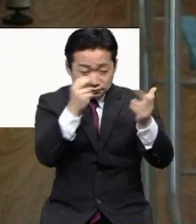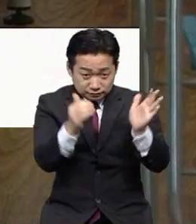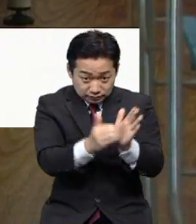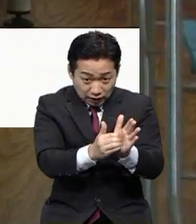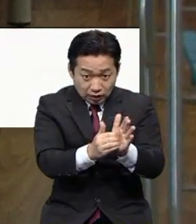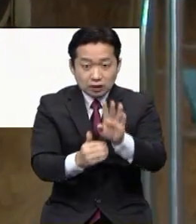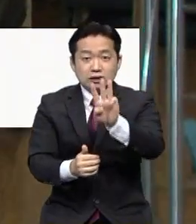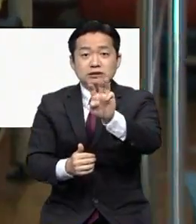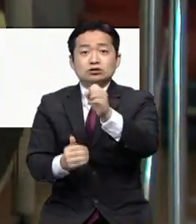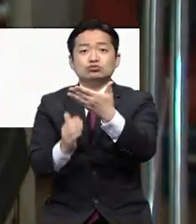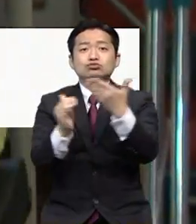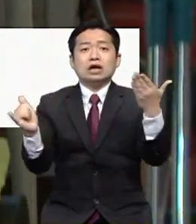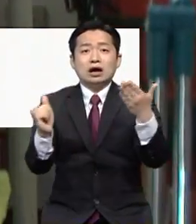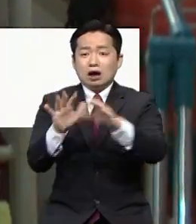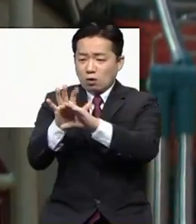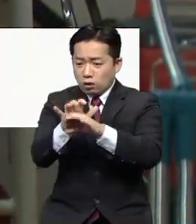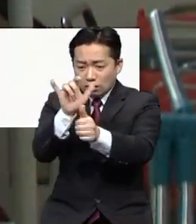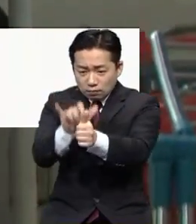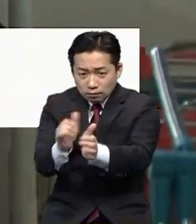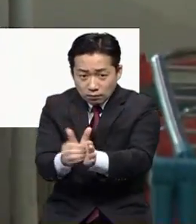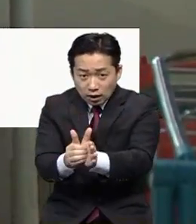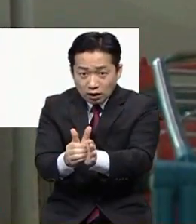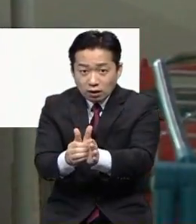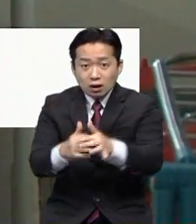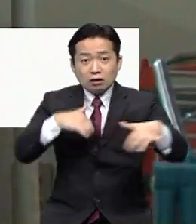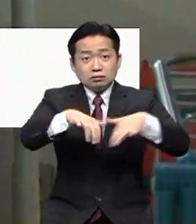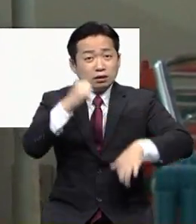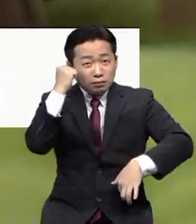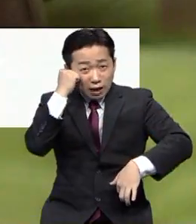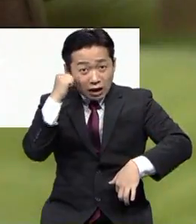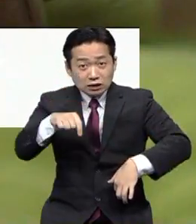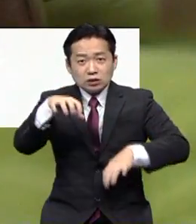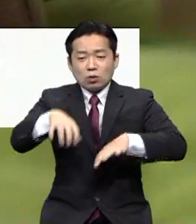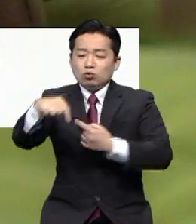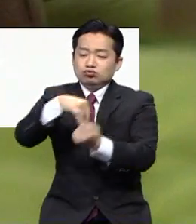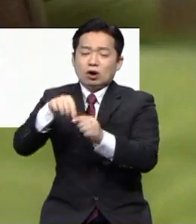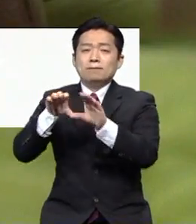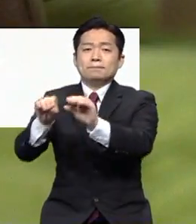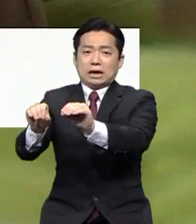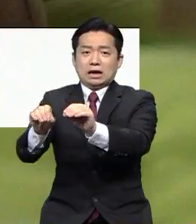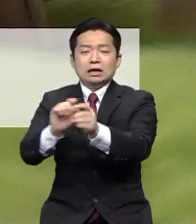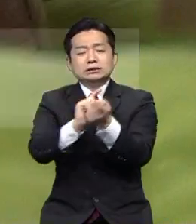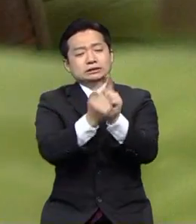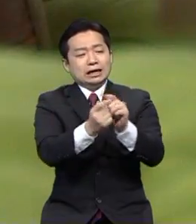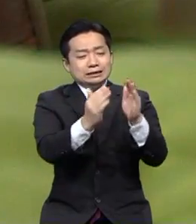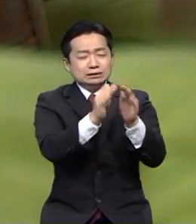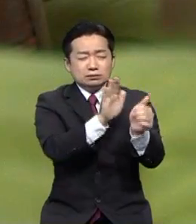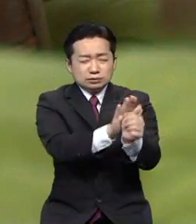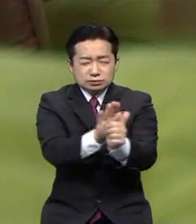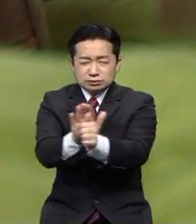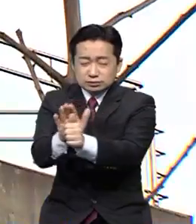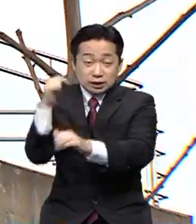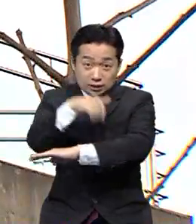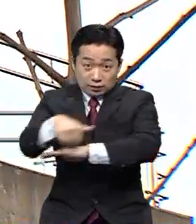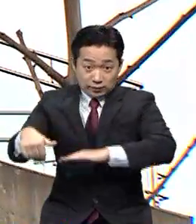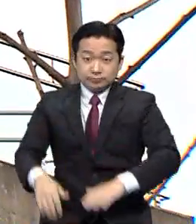39명의 확진자가 나오자 노숙인 시설 운영을 중단하고 대체 숙소를 지원하기로 했습니다.